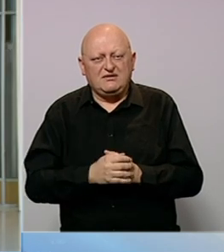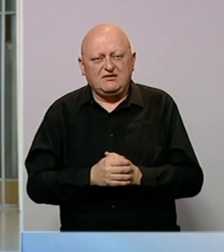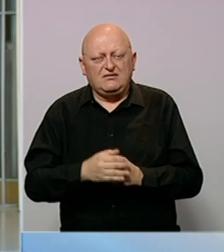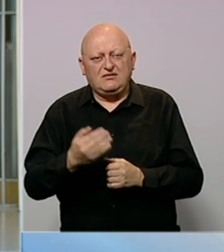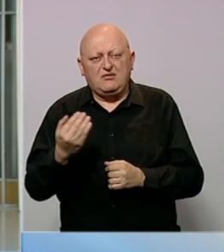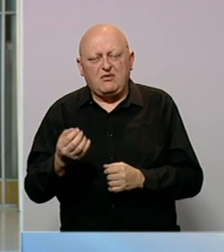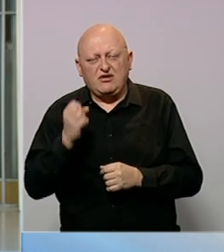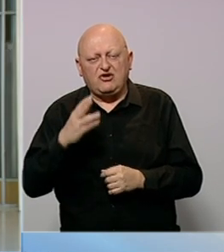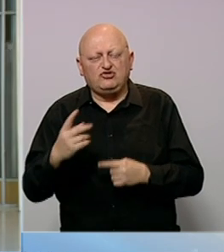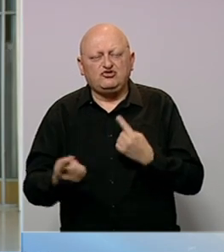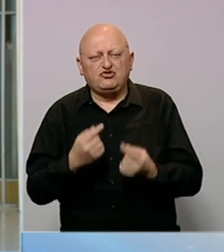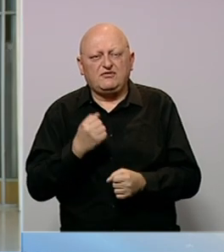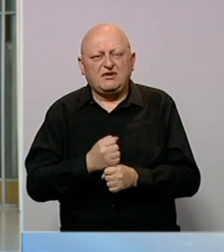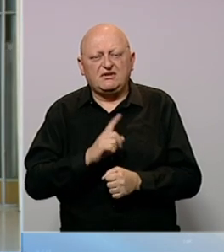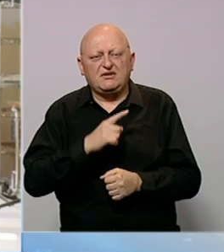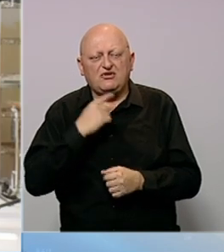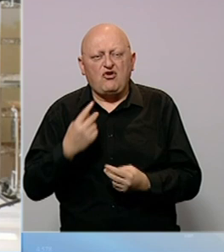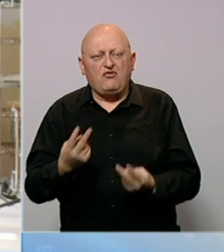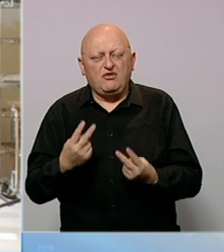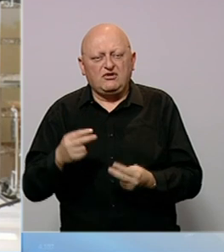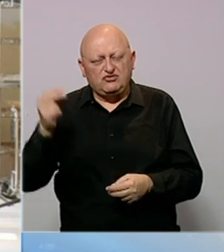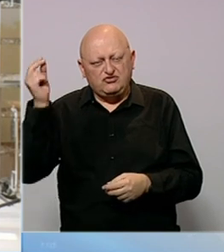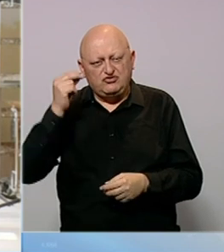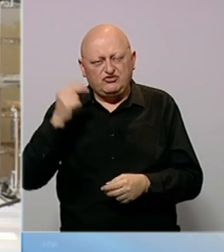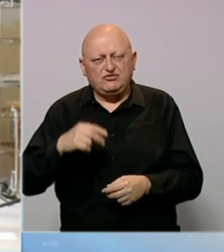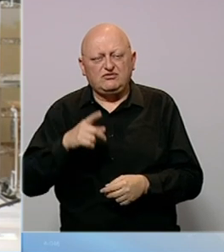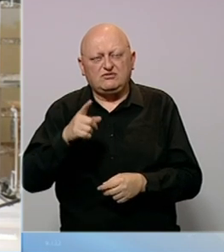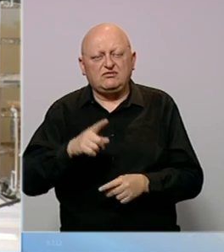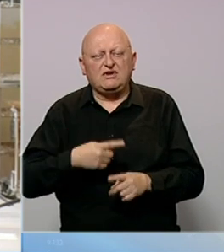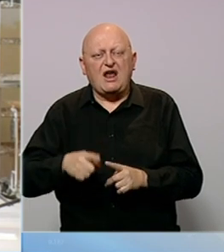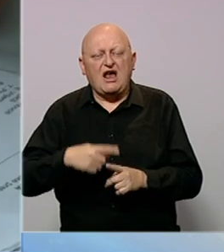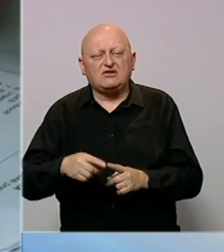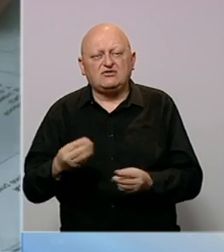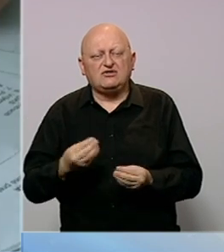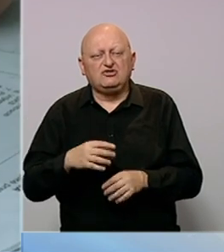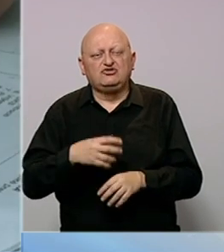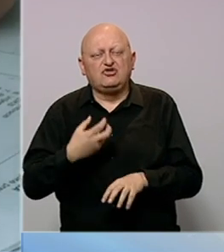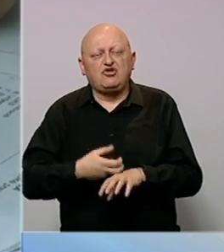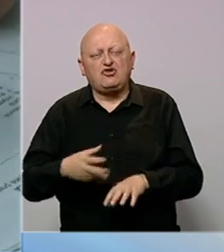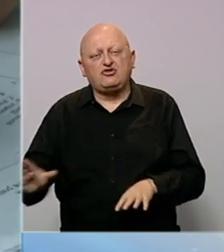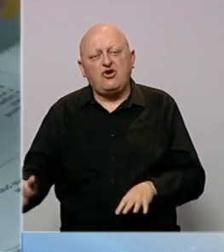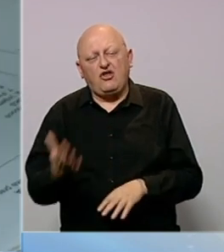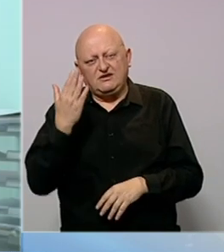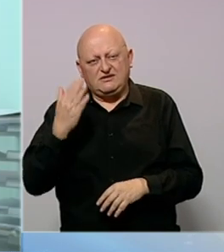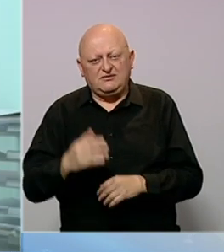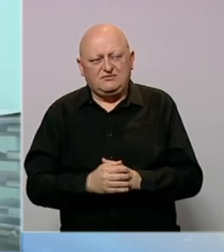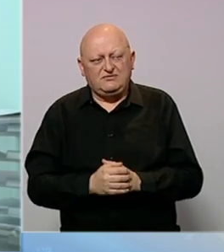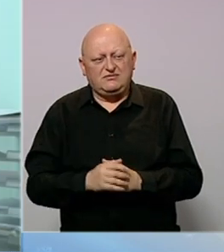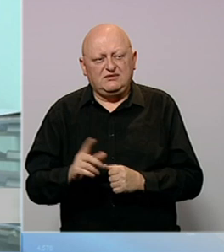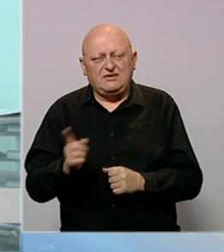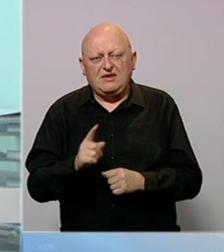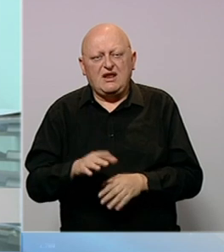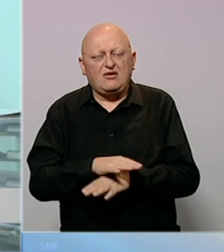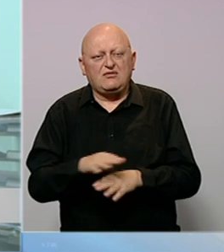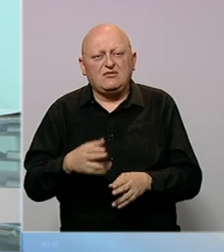Plata, loši uslovi rada i nedovoljno vrednovanje stručnosti i znanja su razlozi zbog kojih ljekari uglavnom odlaze. Nemamo